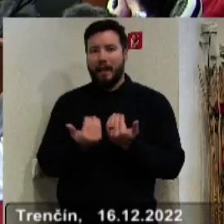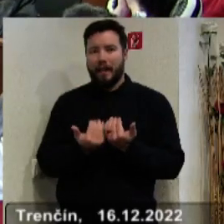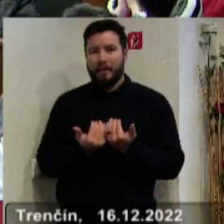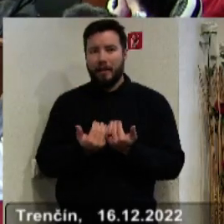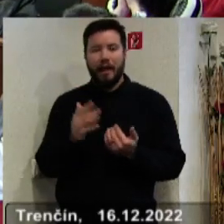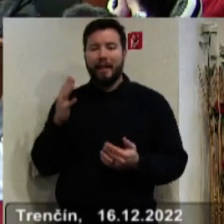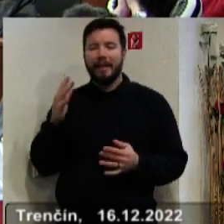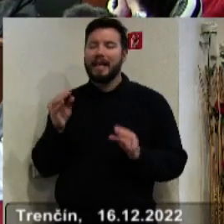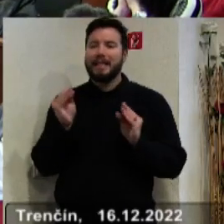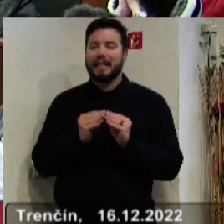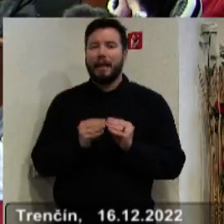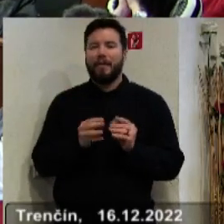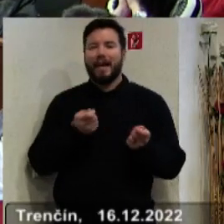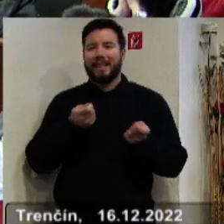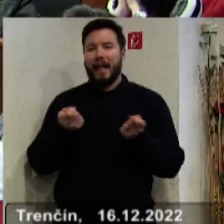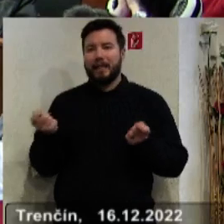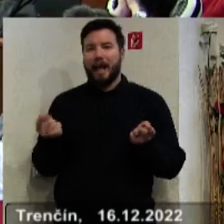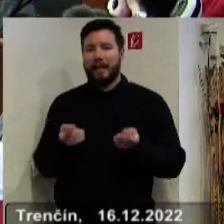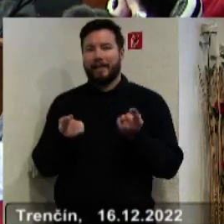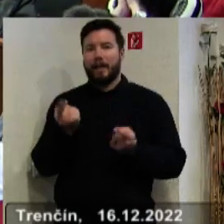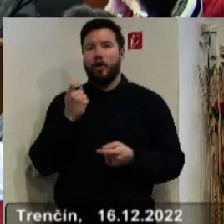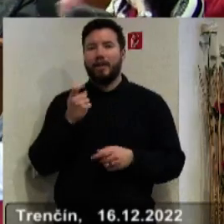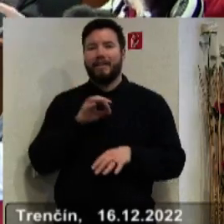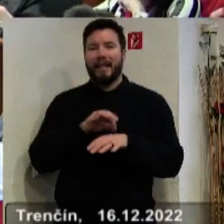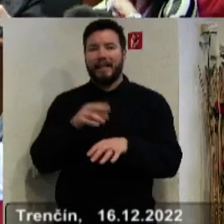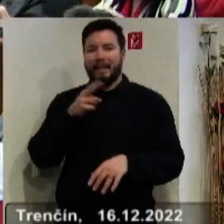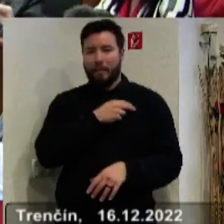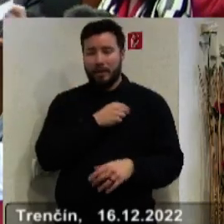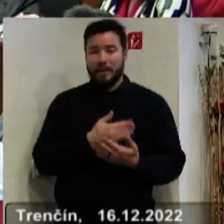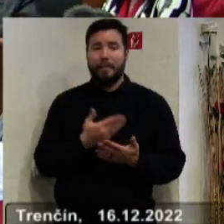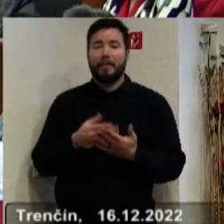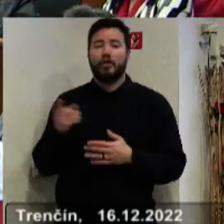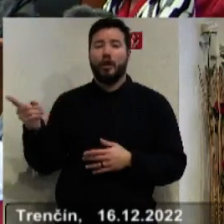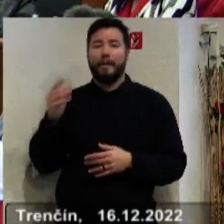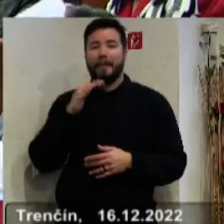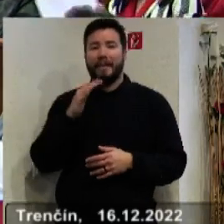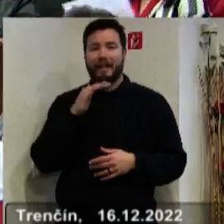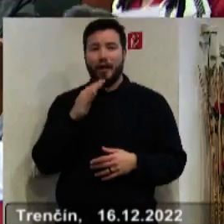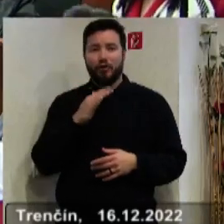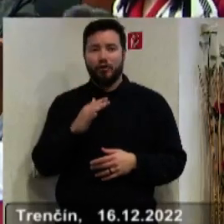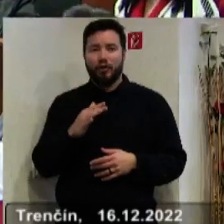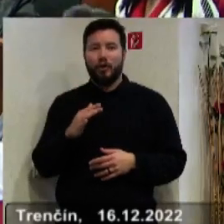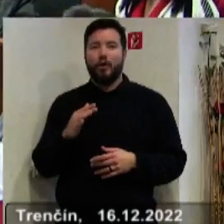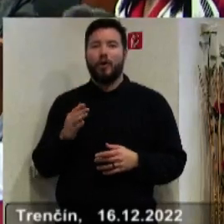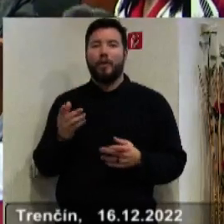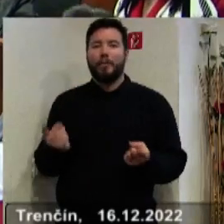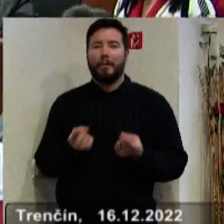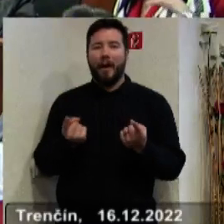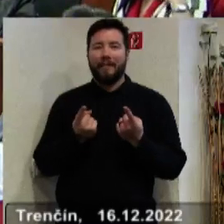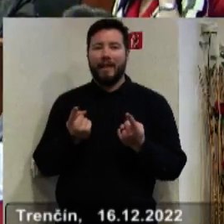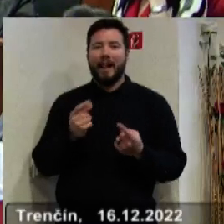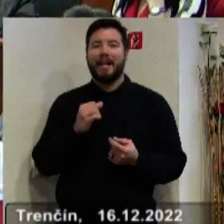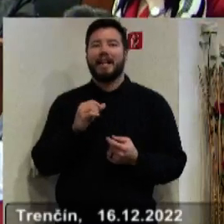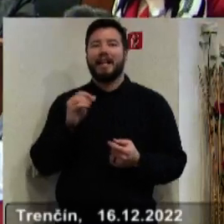a nie triadená aktivita vedenia nemocnice. Takže úspel s tohto prednáškou propagoval nemocnicu, propagoval